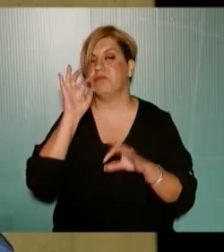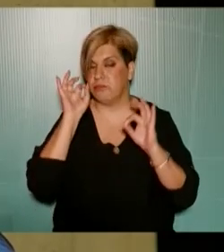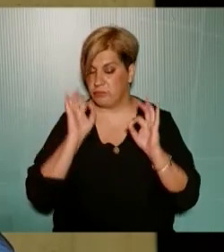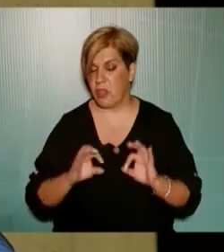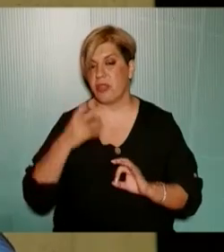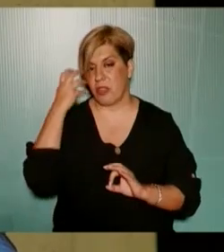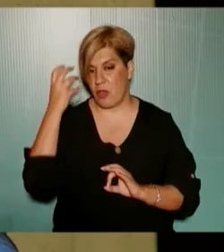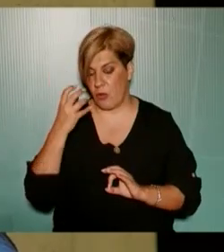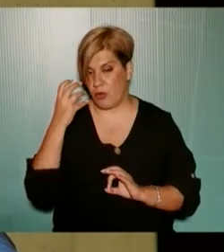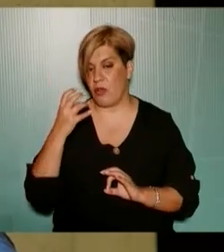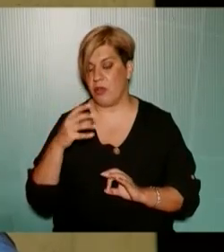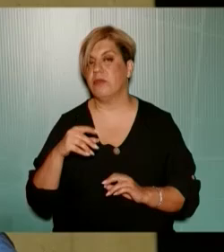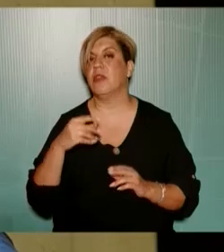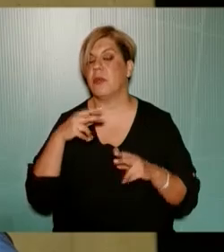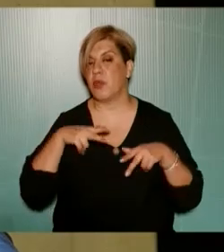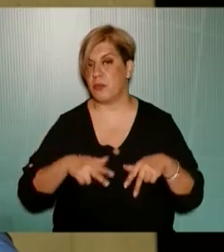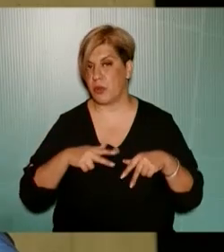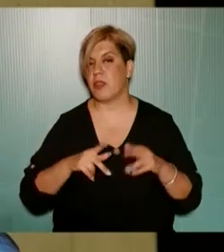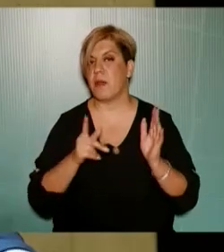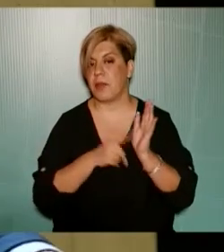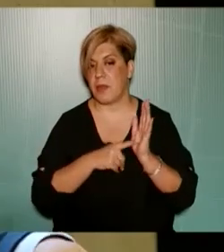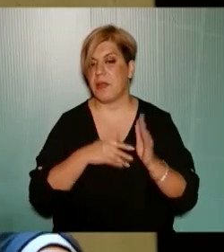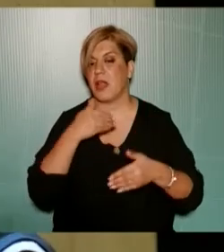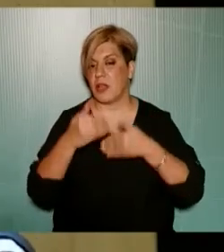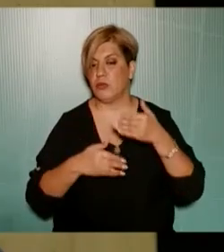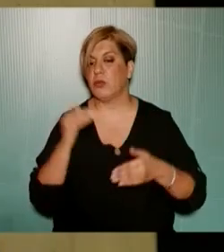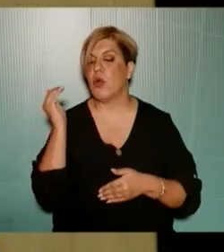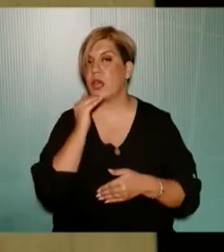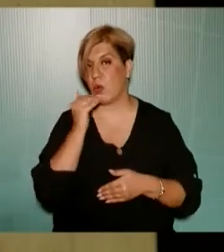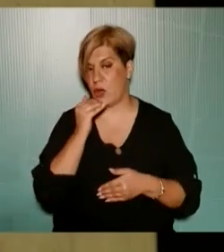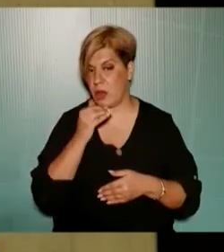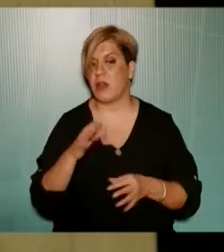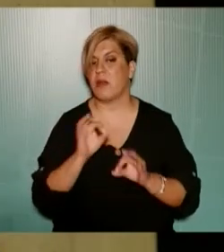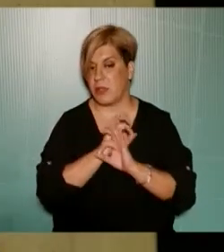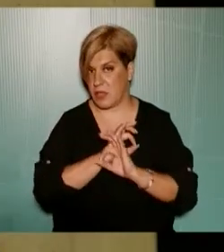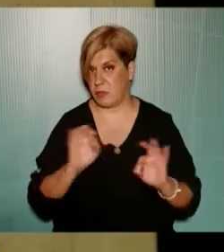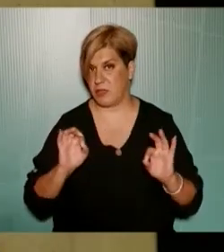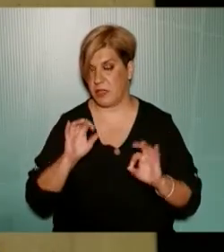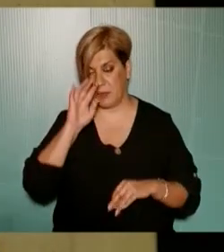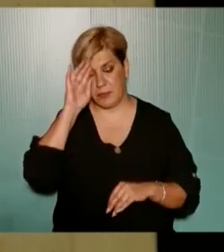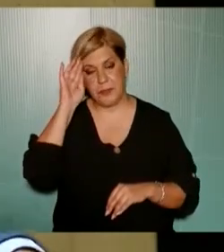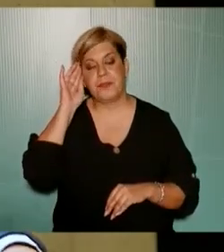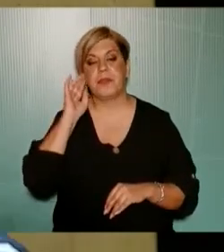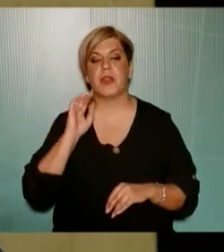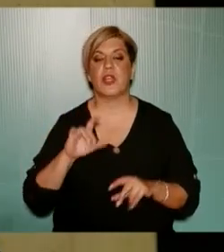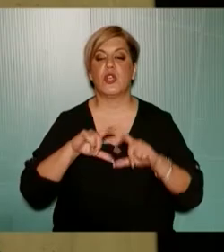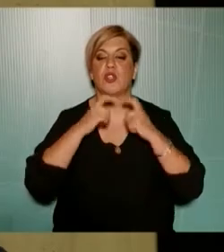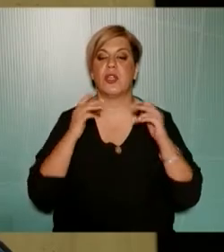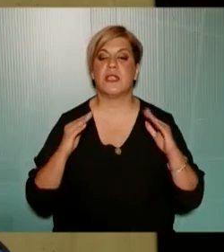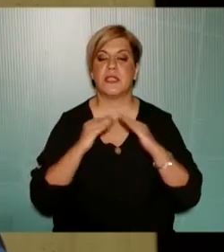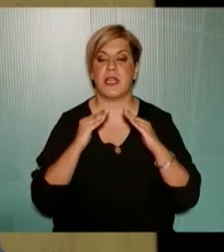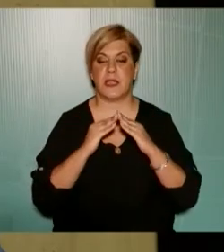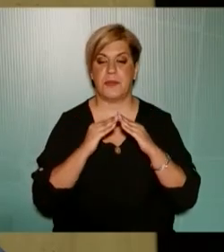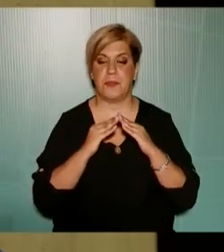θεωρώ ότι από το Υπουργείο θα πρέπει να τρέξουν πιο γρήγορα για να είμαστε έτοιμοι Σχολική Στέγη